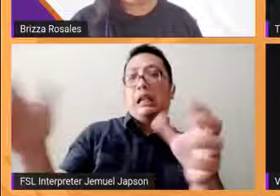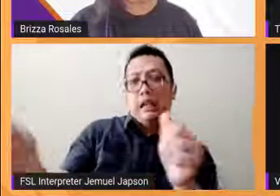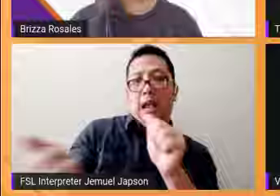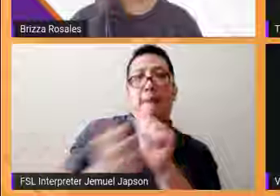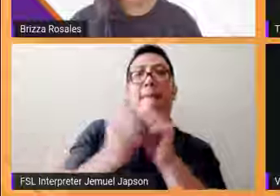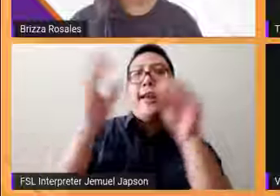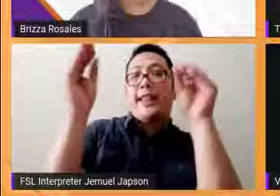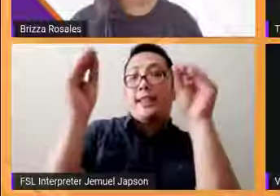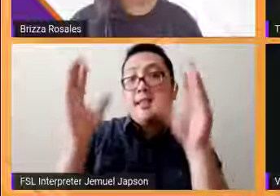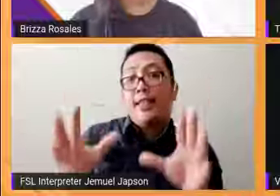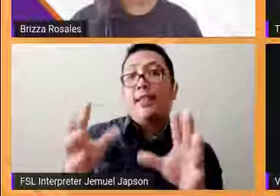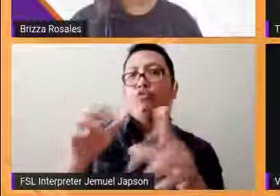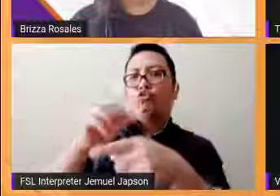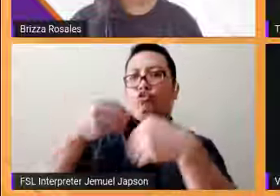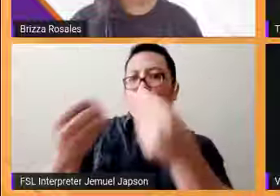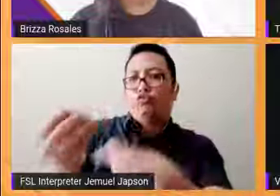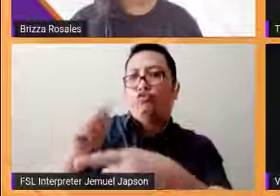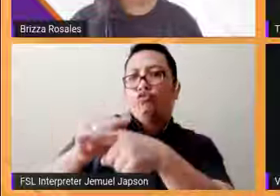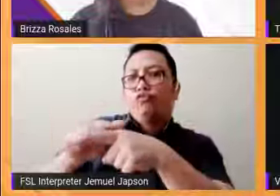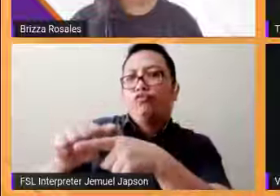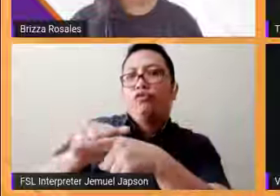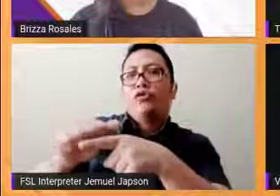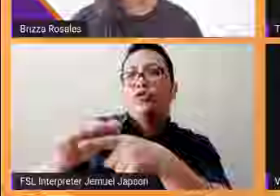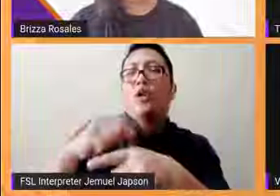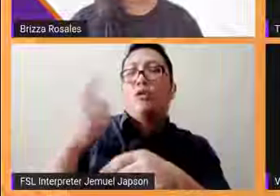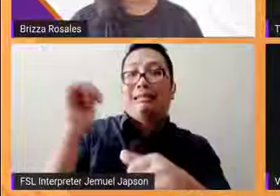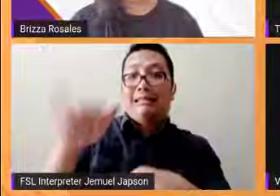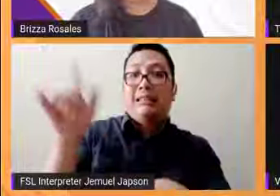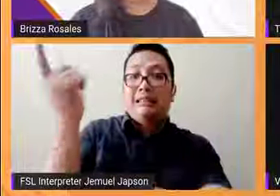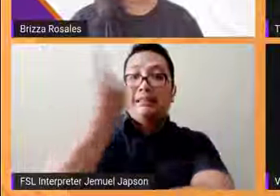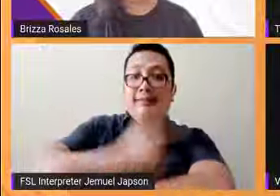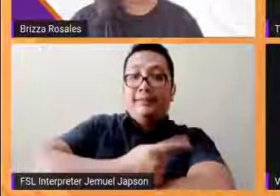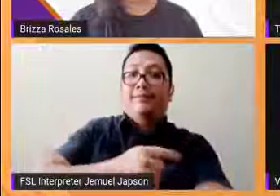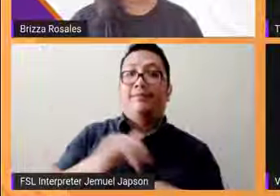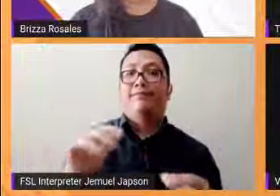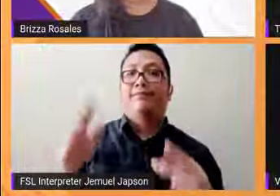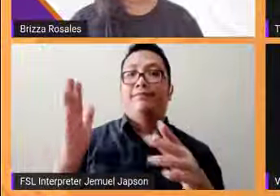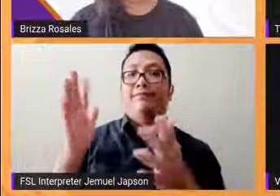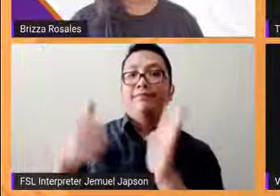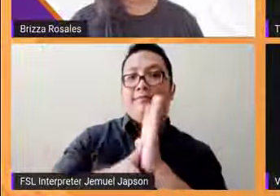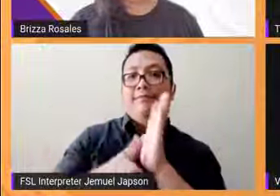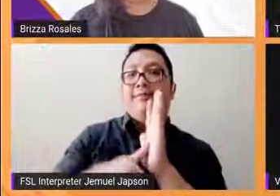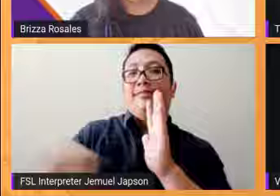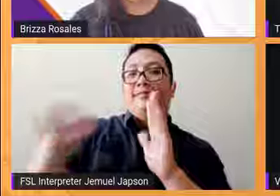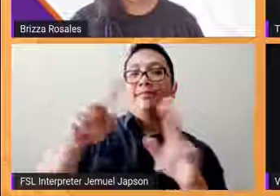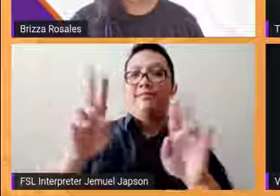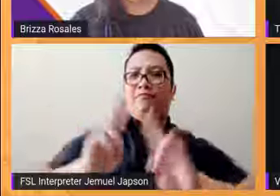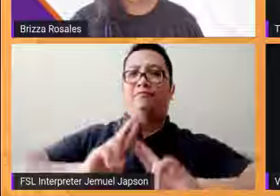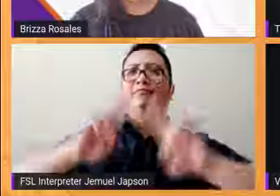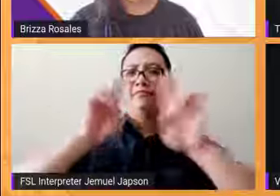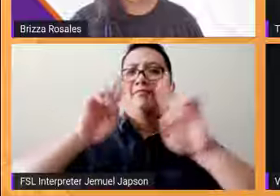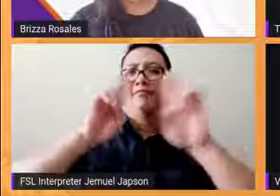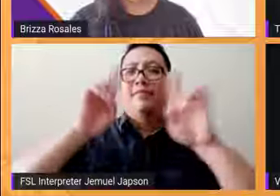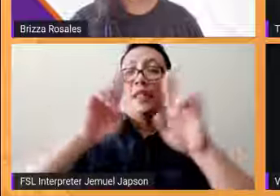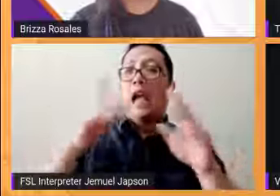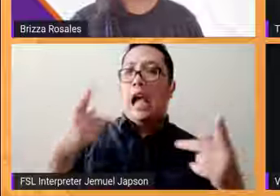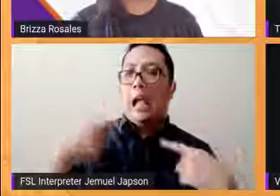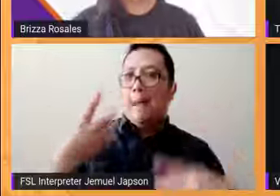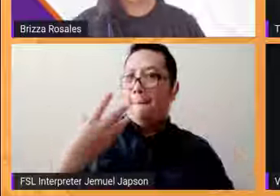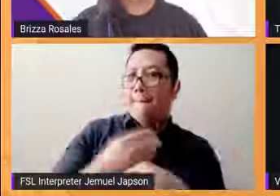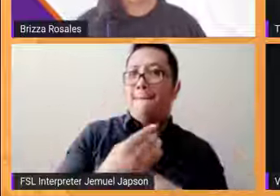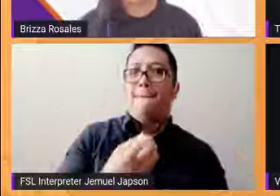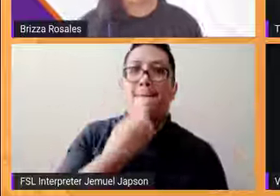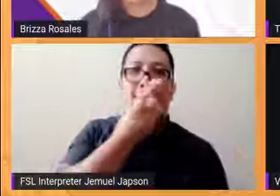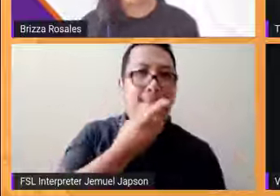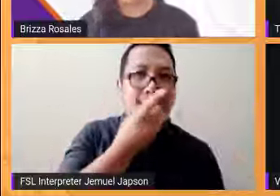hindi natin ng training para sa mismong araw ng halalan prepared na prepared sila ngunit may desert pa yan yung support staff